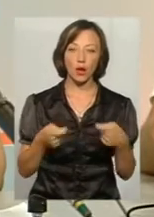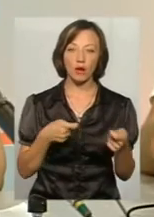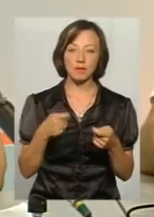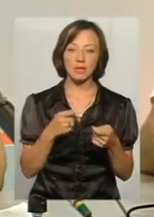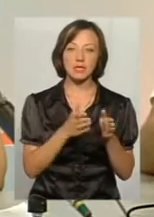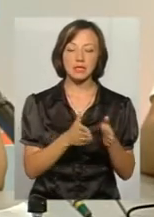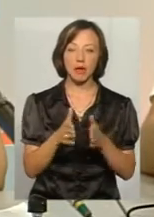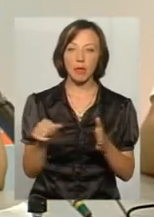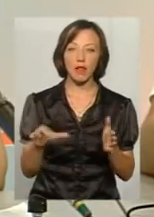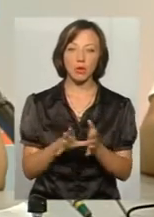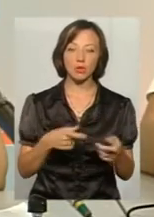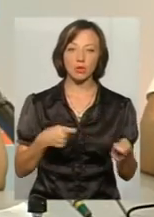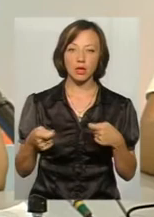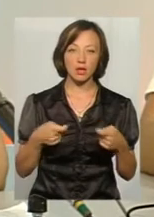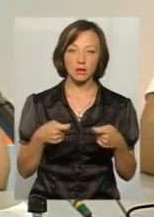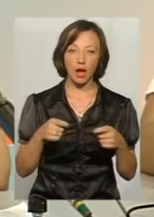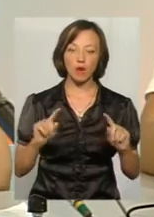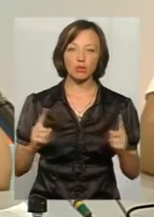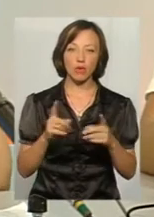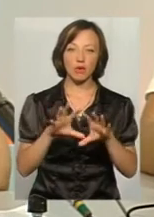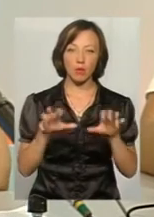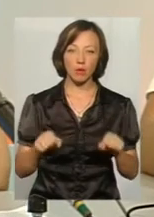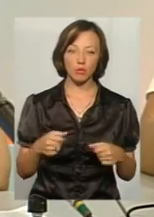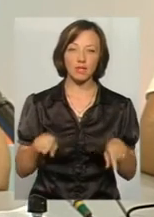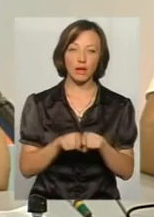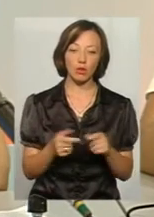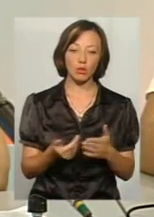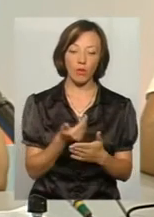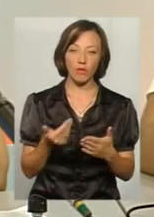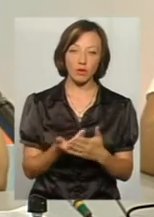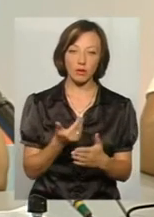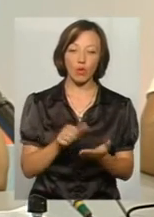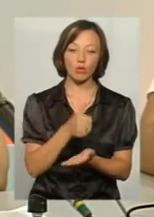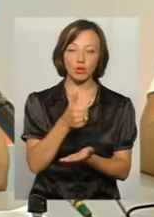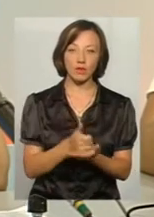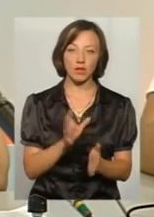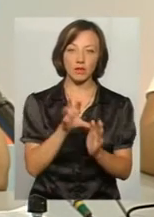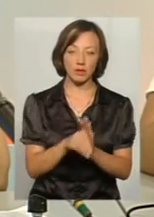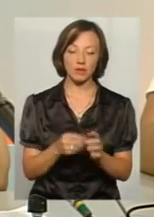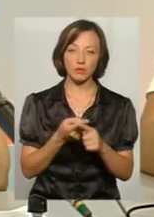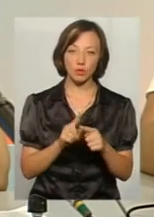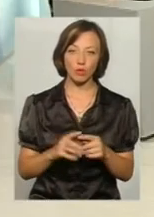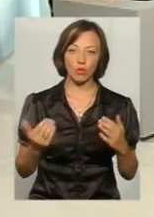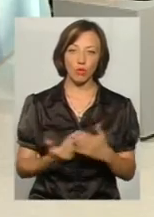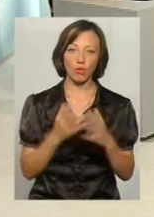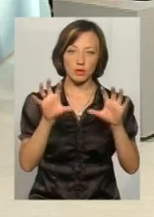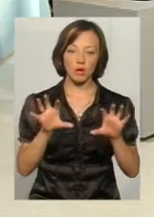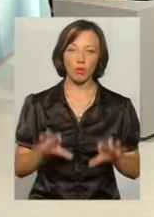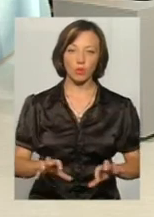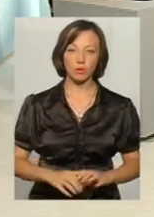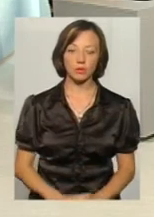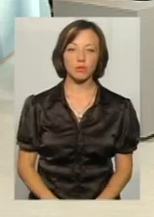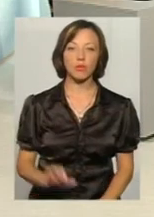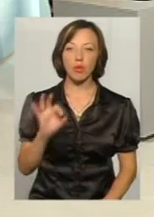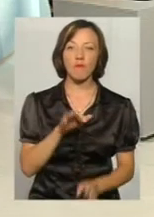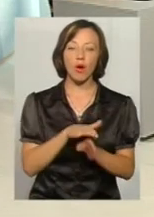електронних торгів, арештованим майном. Ось такі новели, скажімо так, основні в новій редакції закону